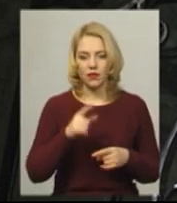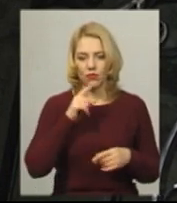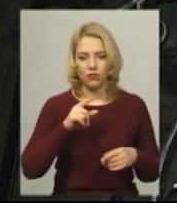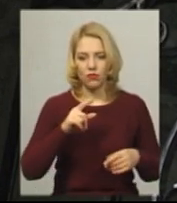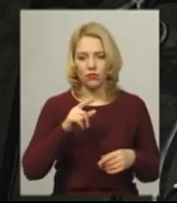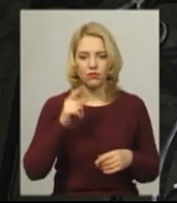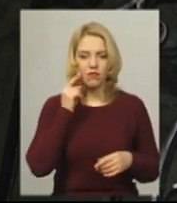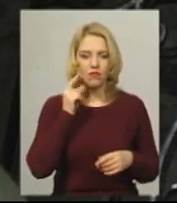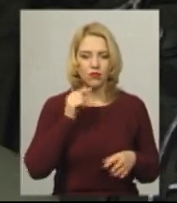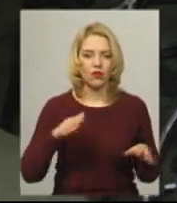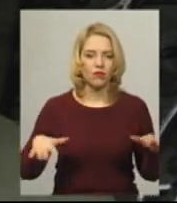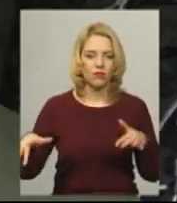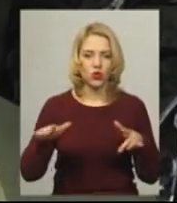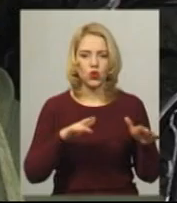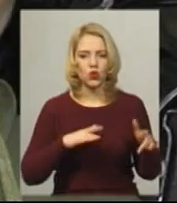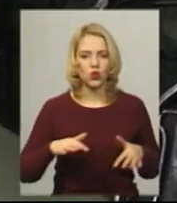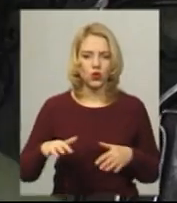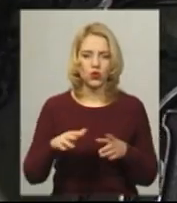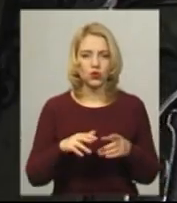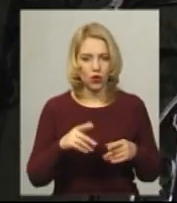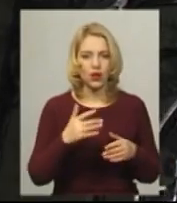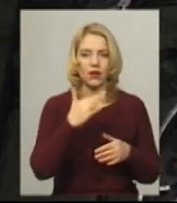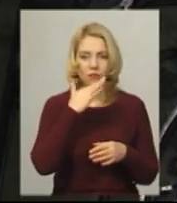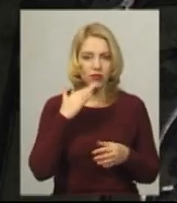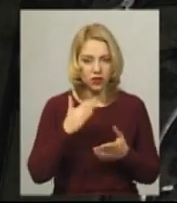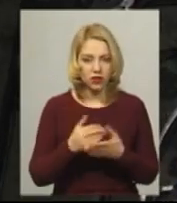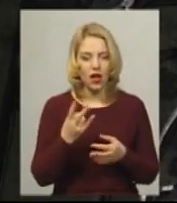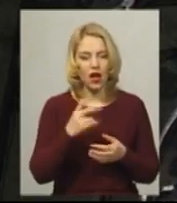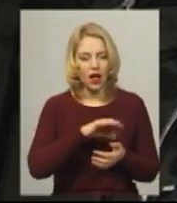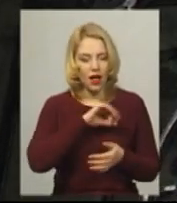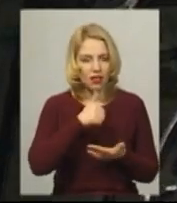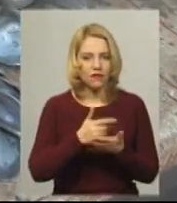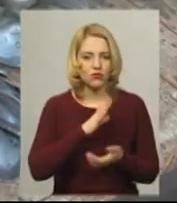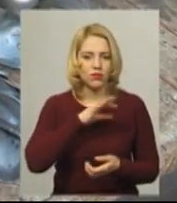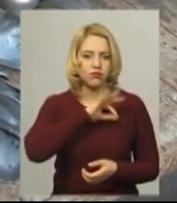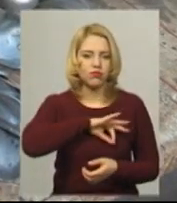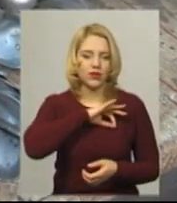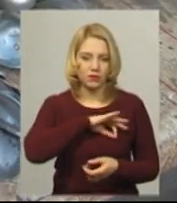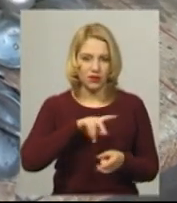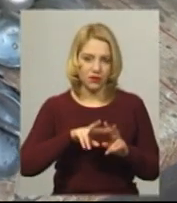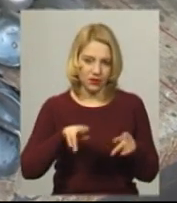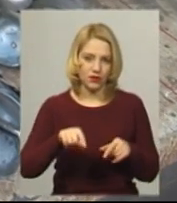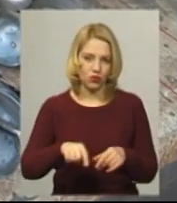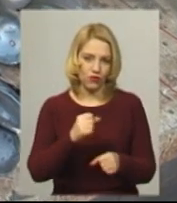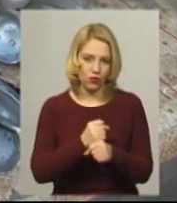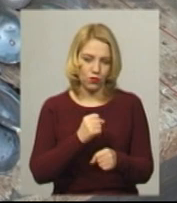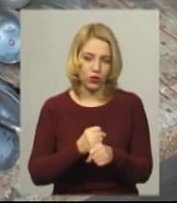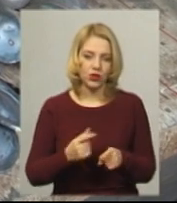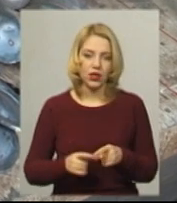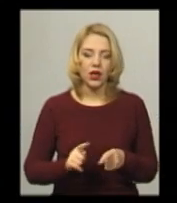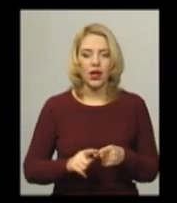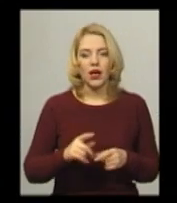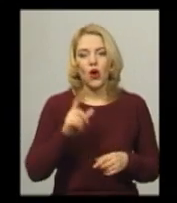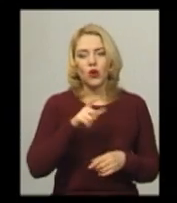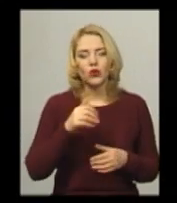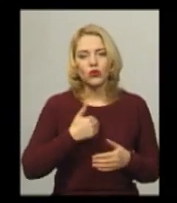щоб вони мед, напевно, приносили, щоб була практична користь сьогодні». Останнім часом чимало людей хочуть мати якісні